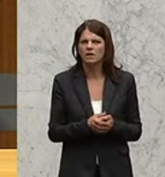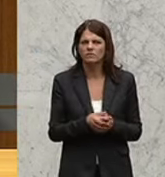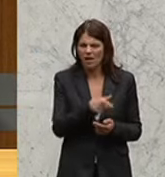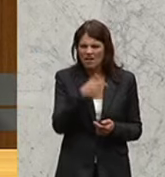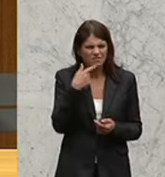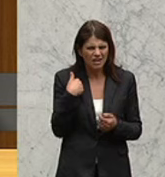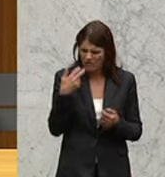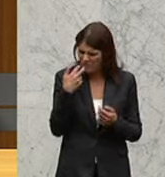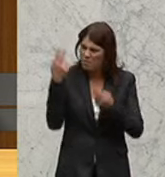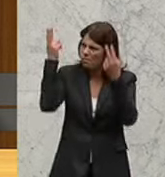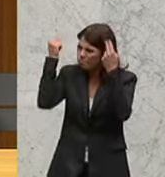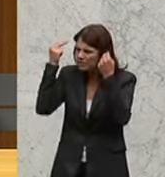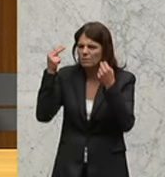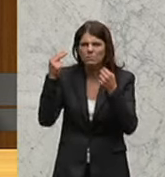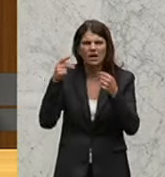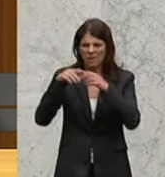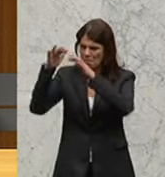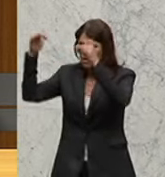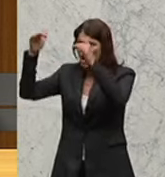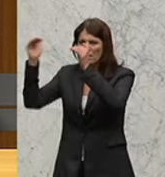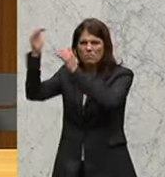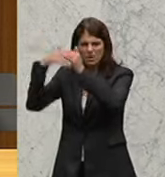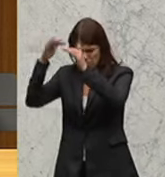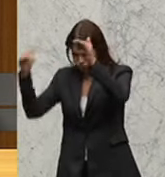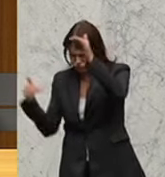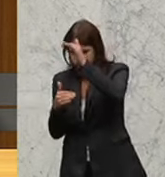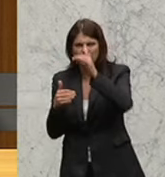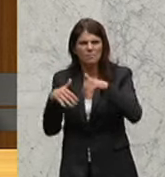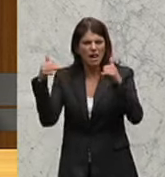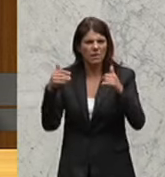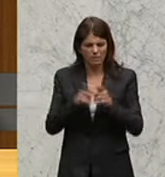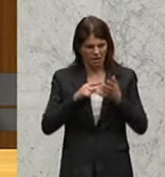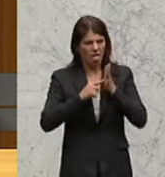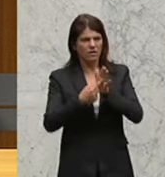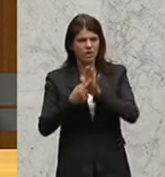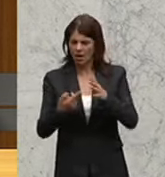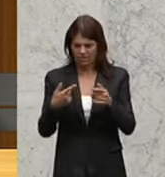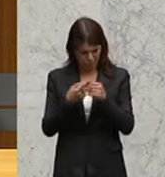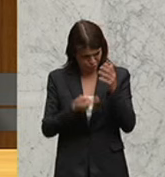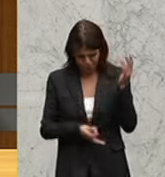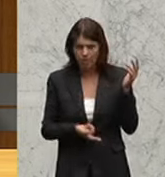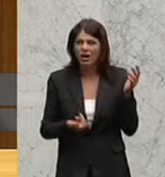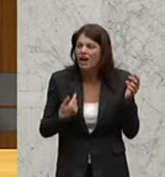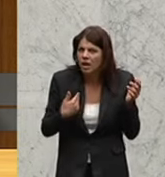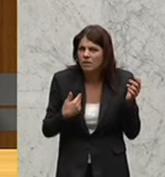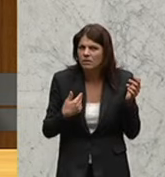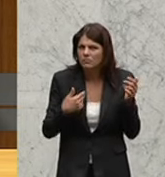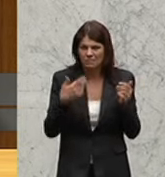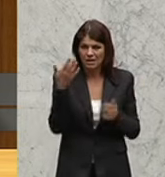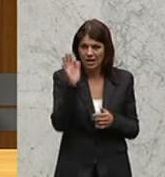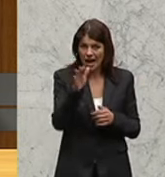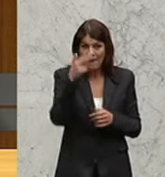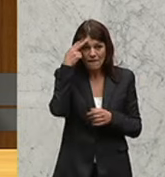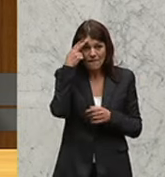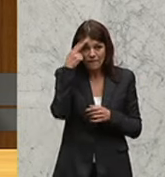Unterwerfung gesprochen hat, Subparlament, Selbstinszenierung, also offensichtlich erstreckt sich ihre fremden